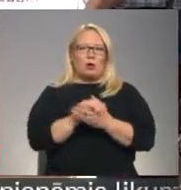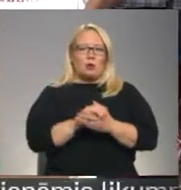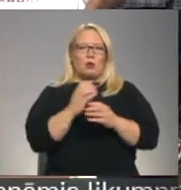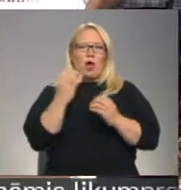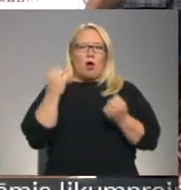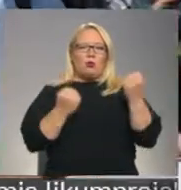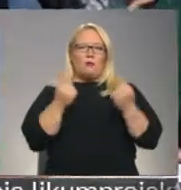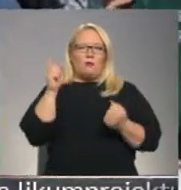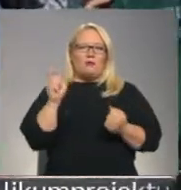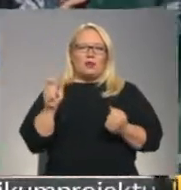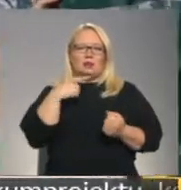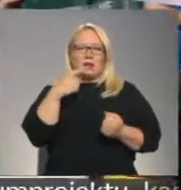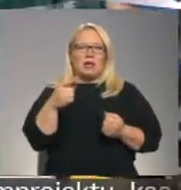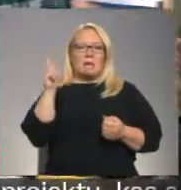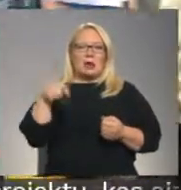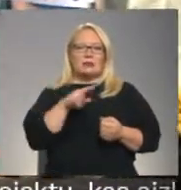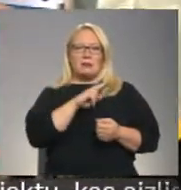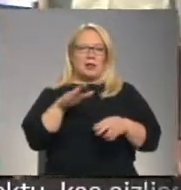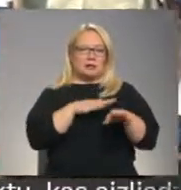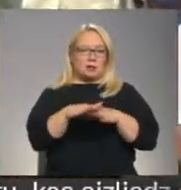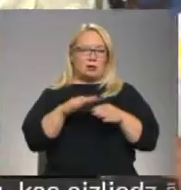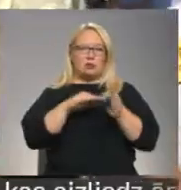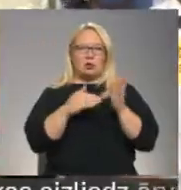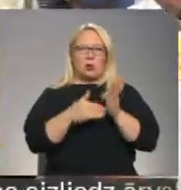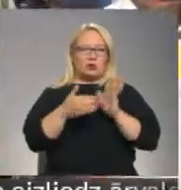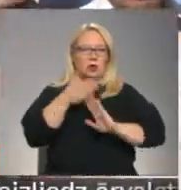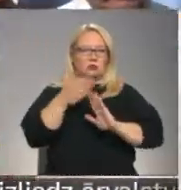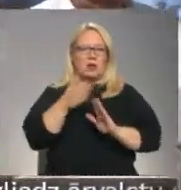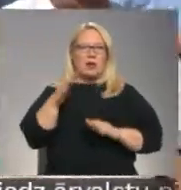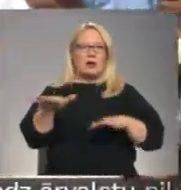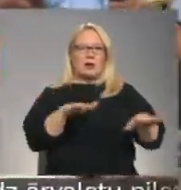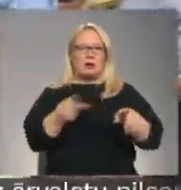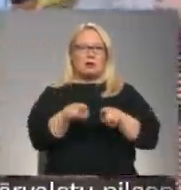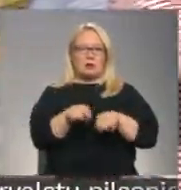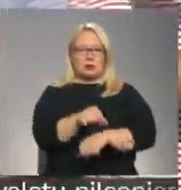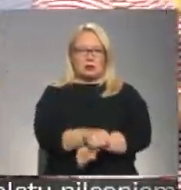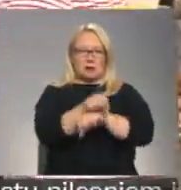netiks izpildīts viņa prasības un situācija neuzlabosies, pastāv iespēja, ka tiks rīkot streiki.